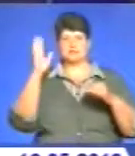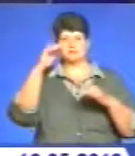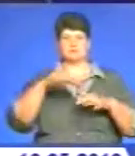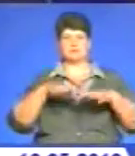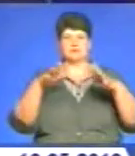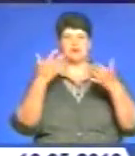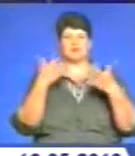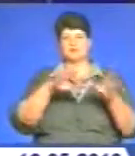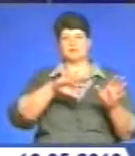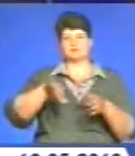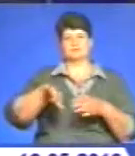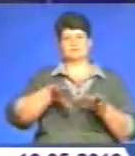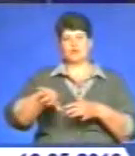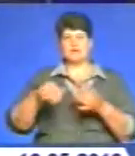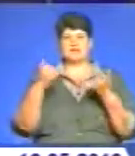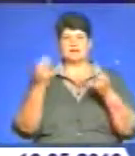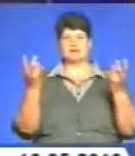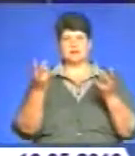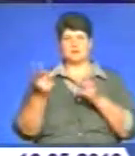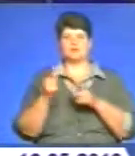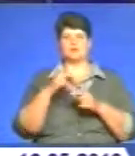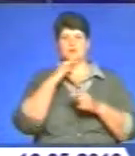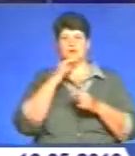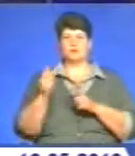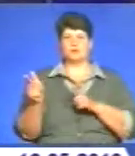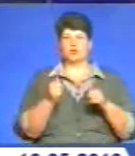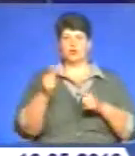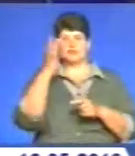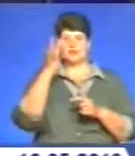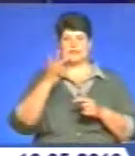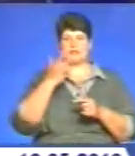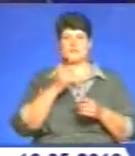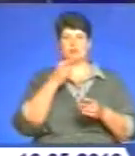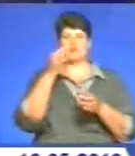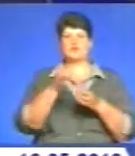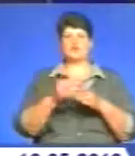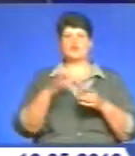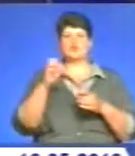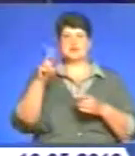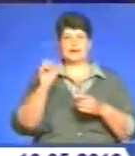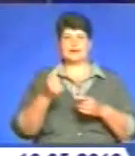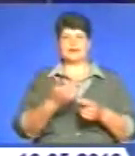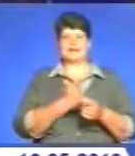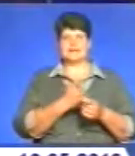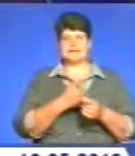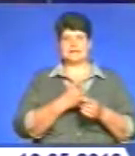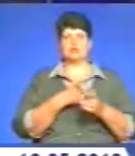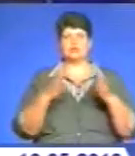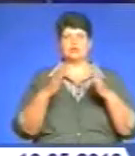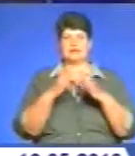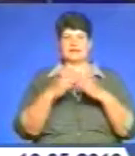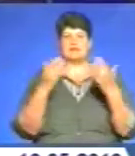варто зосередити увагу на підготовці до літа. Відповідно до соціальних ініціатив у літніх таборах, дитячих санаторіях та будинках